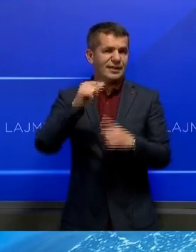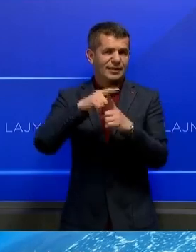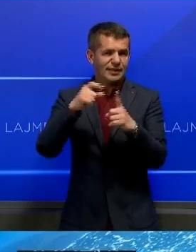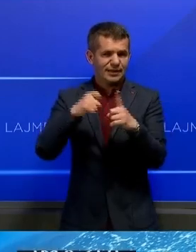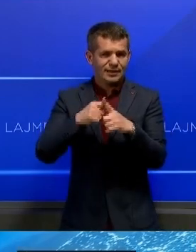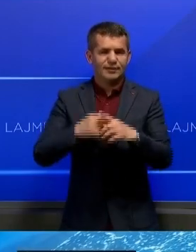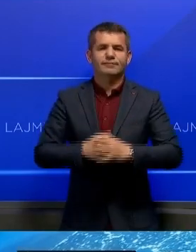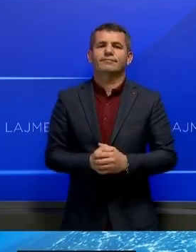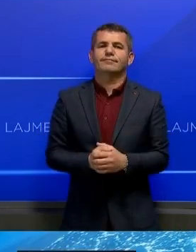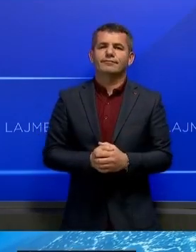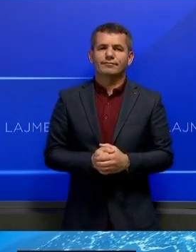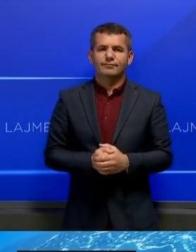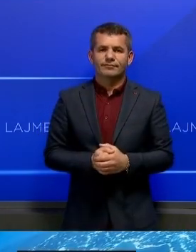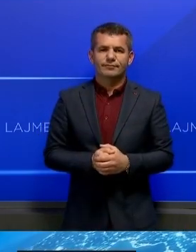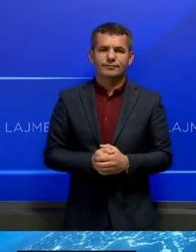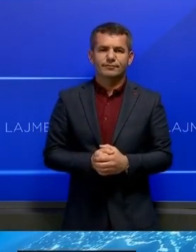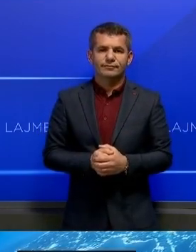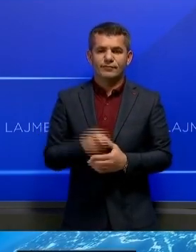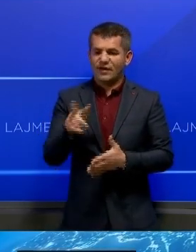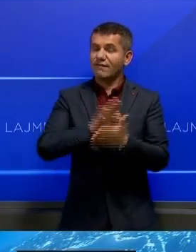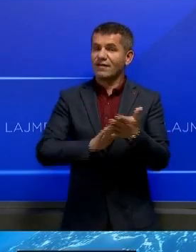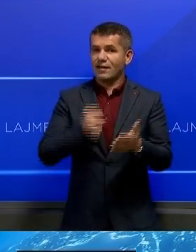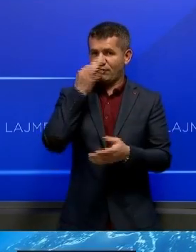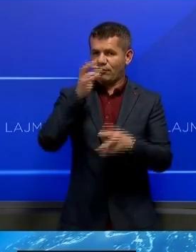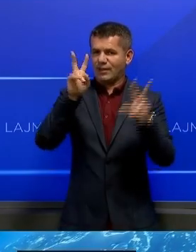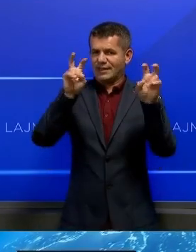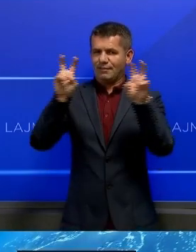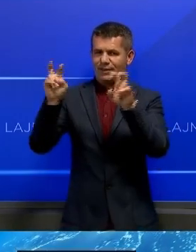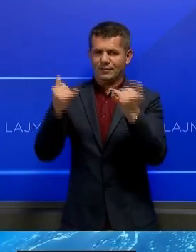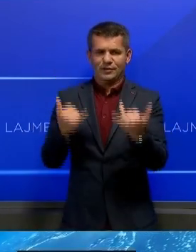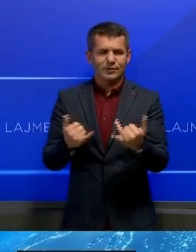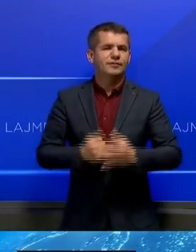Pazinën informative i maži ditës në filim kryela i mrimet.